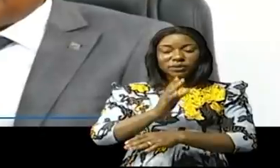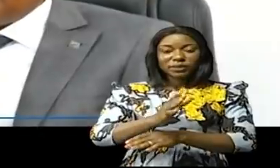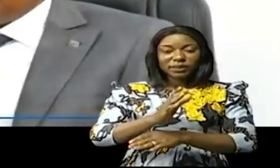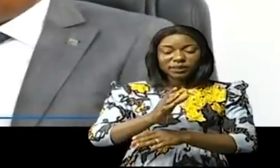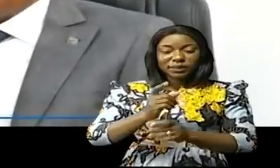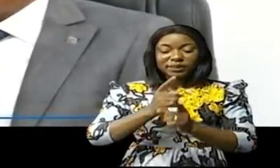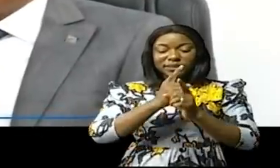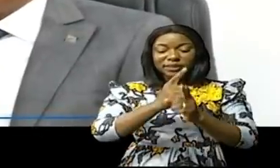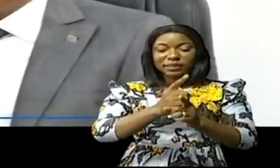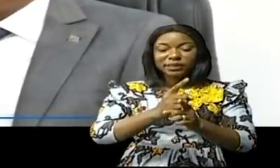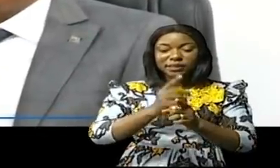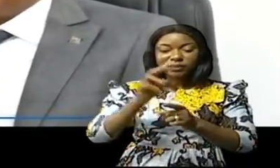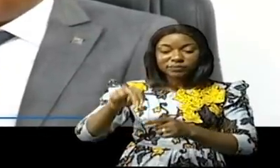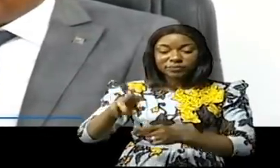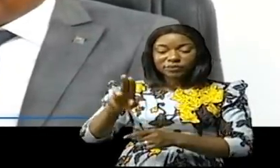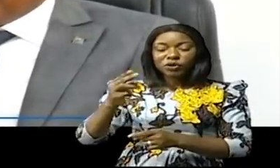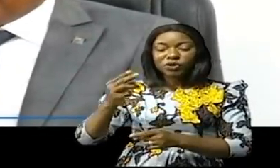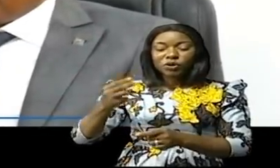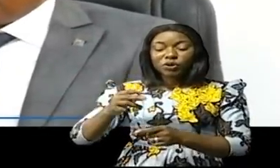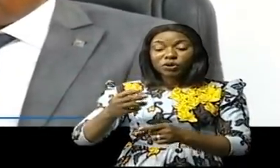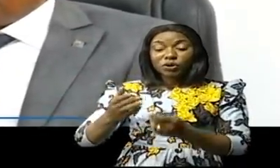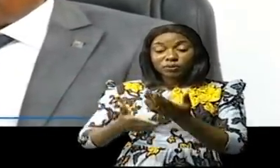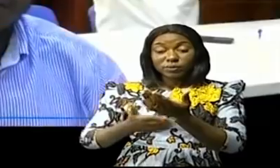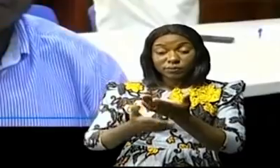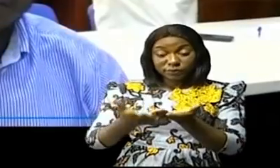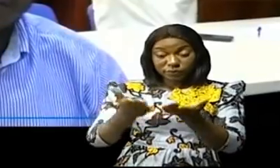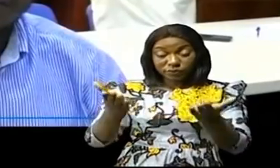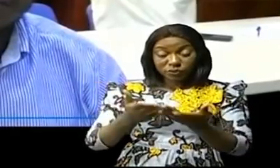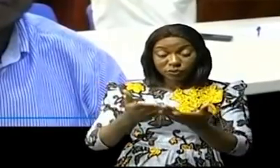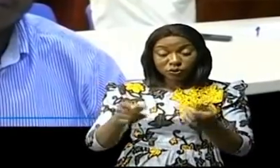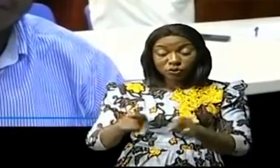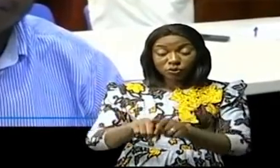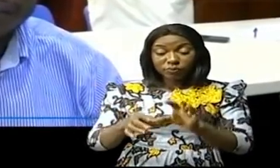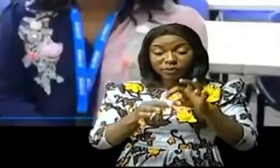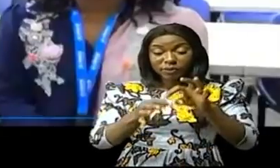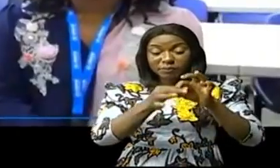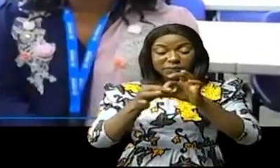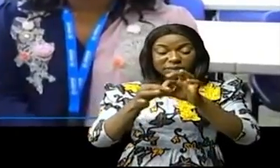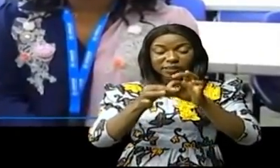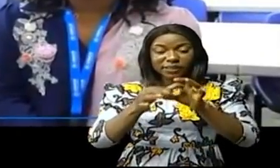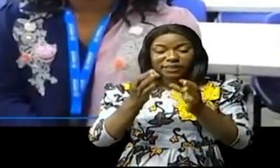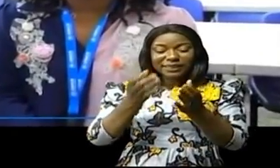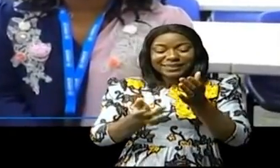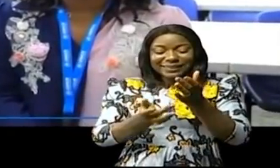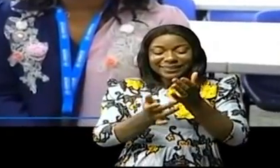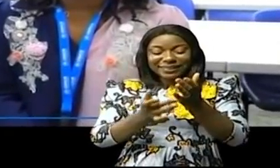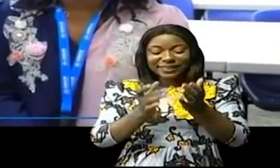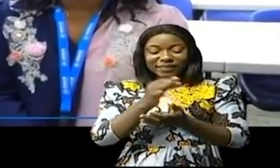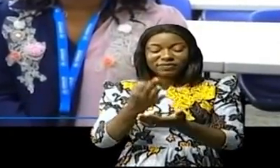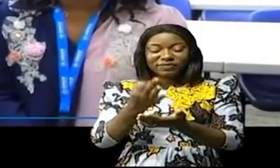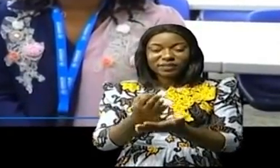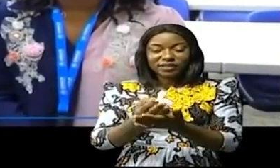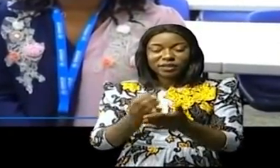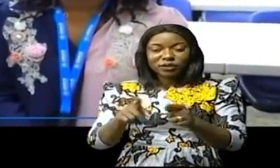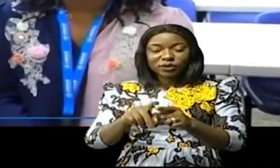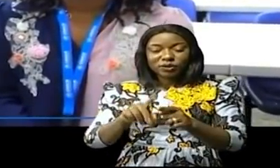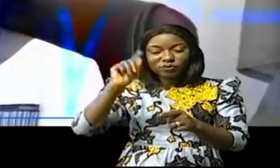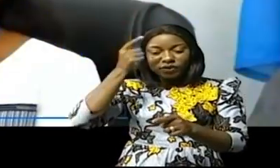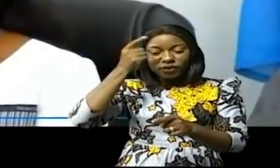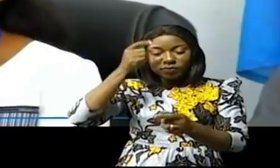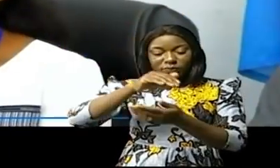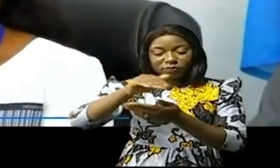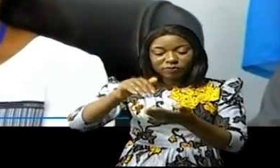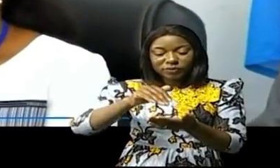Unies en vous demandant, en tant que partenaire technique et financier du gouvernement provincial, d'appuyer